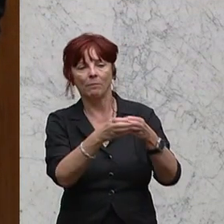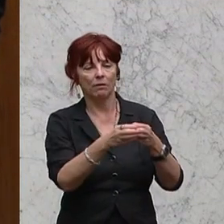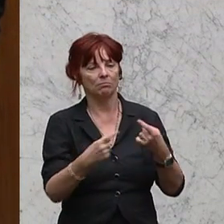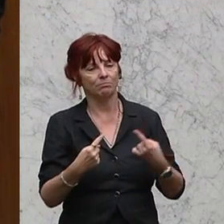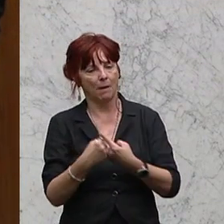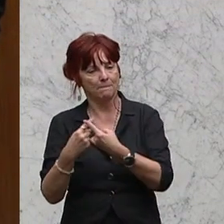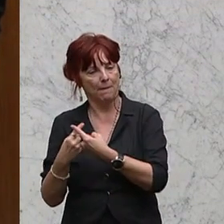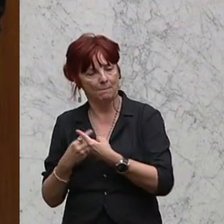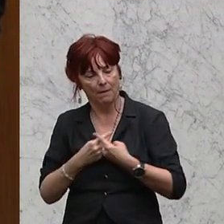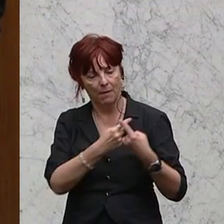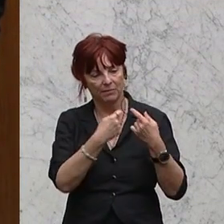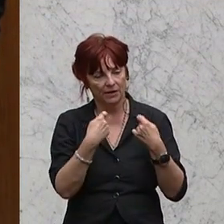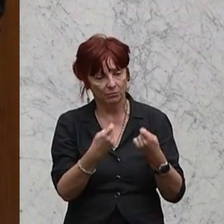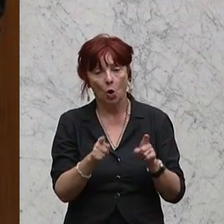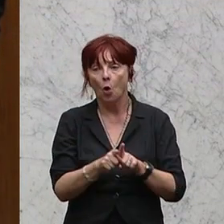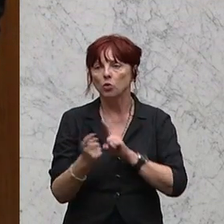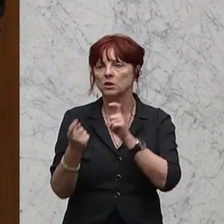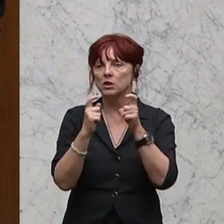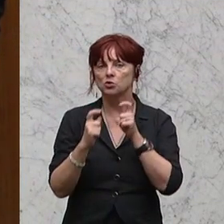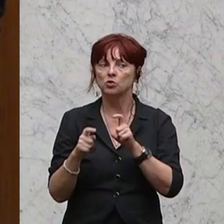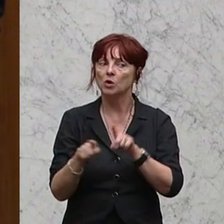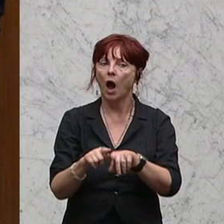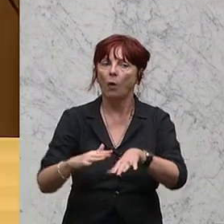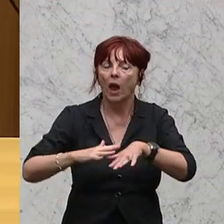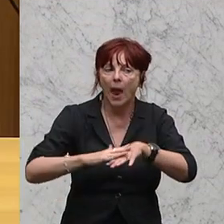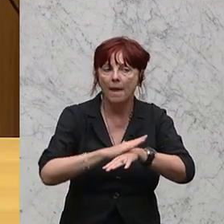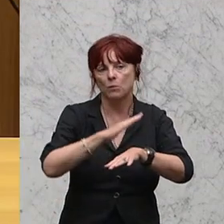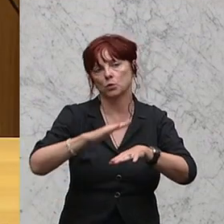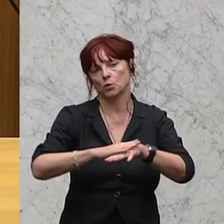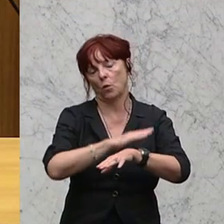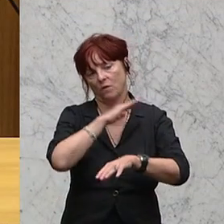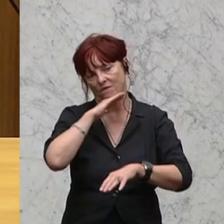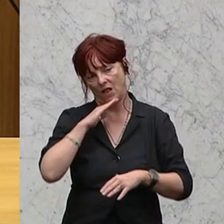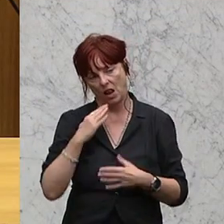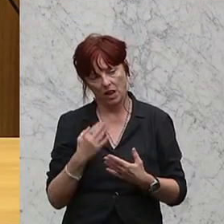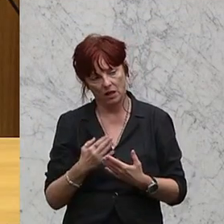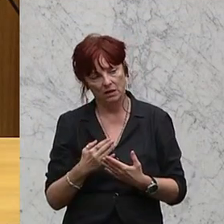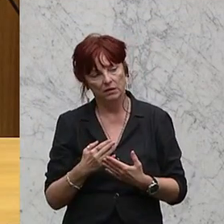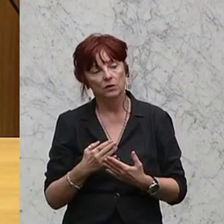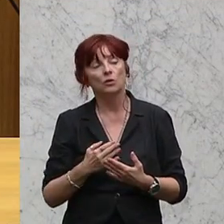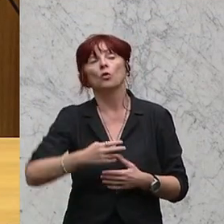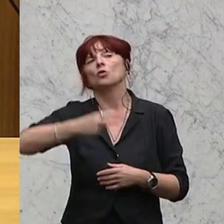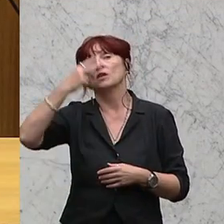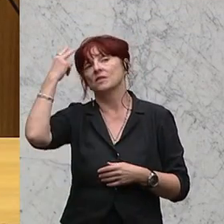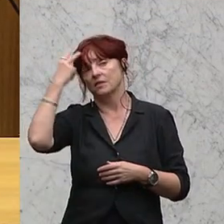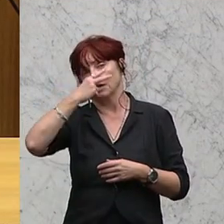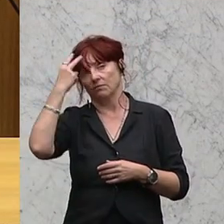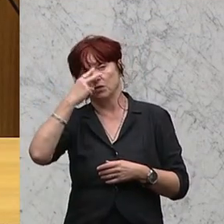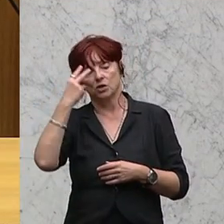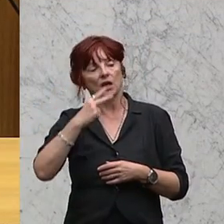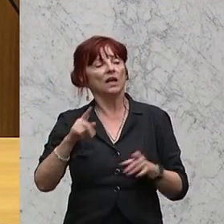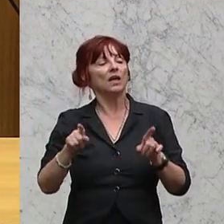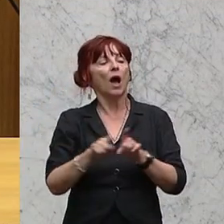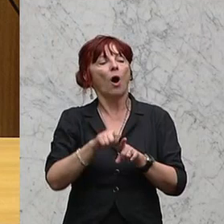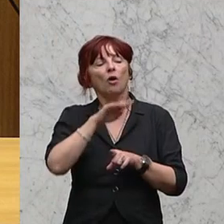und natürlich die Debatte entsprechend emotional auch geführt wird und natürlich sind sehr